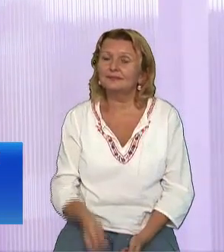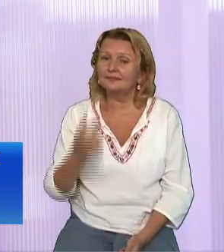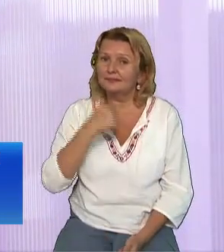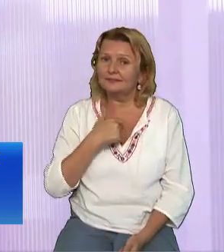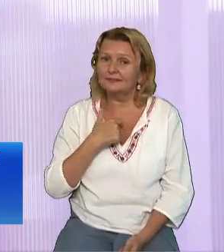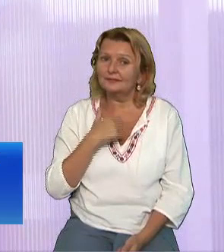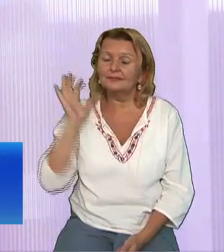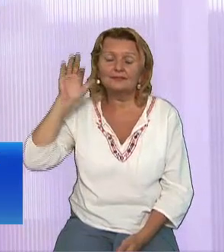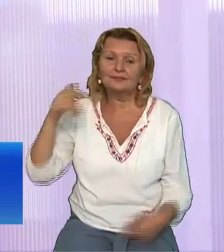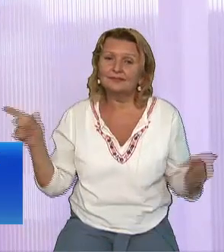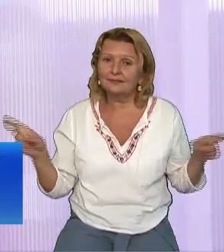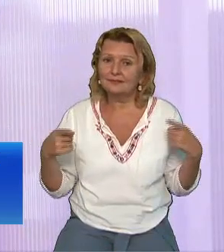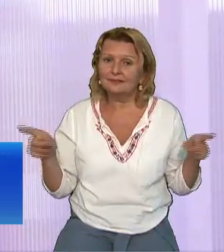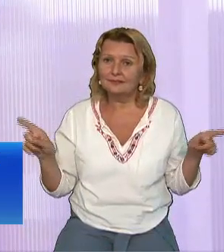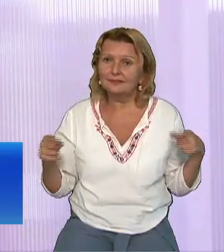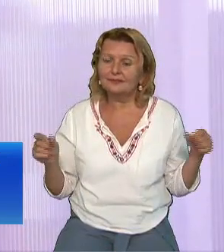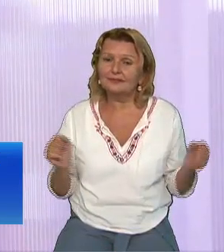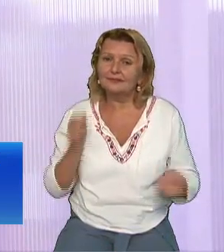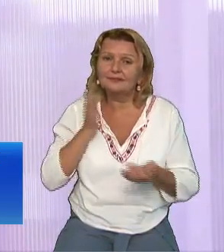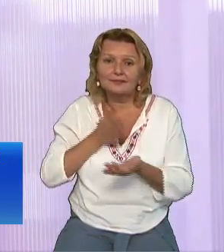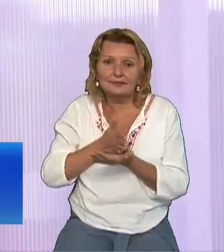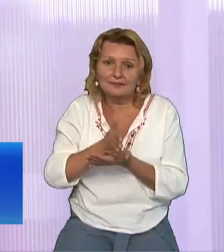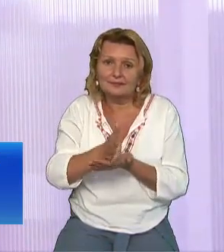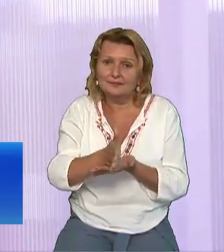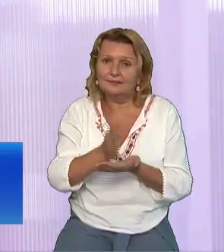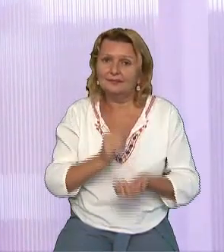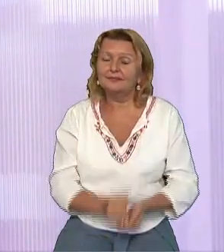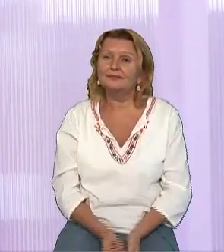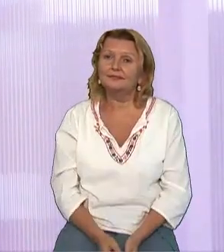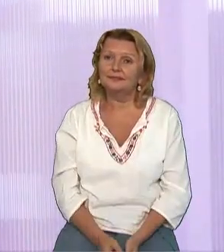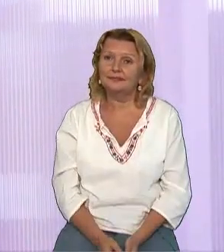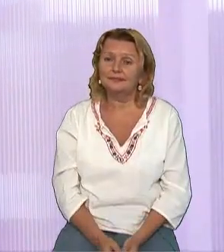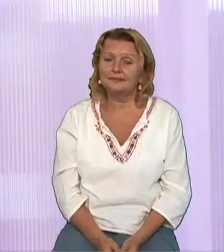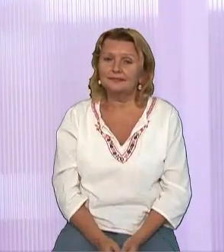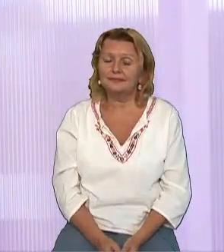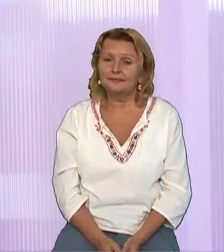Noi îi vom cânta necontenit.